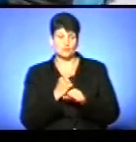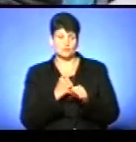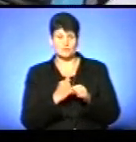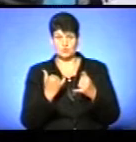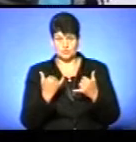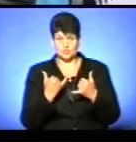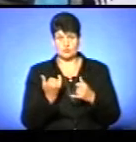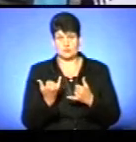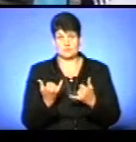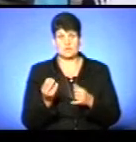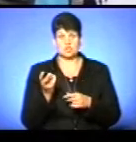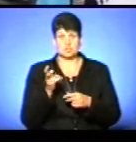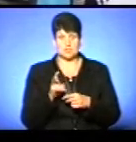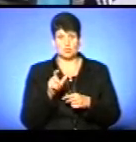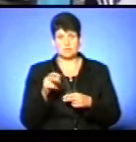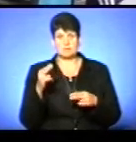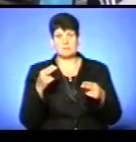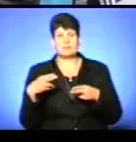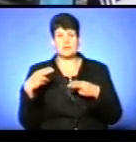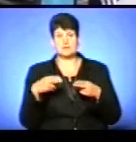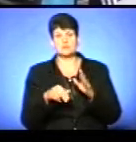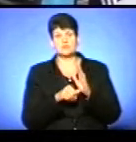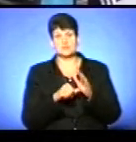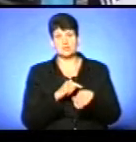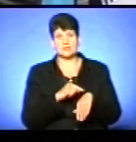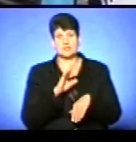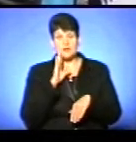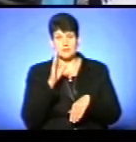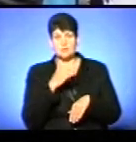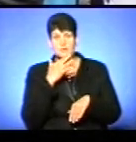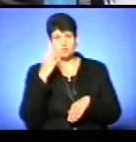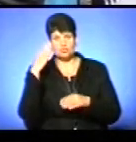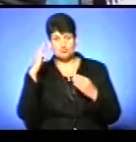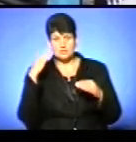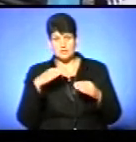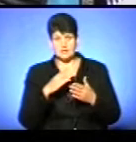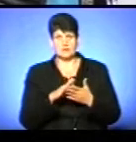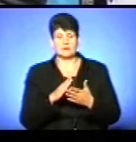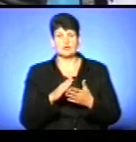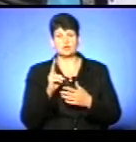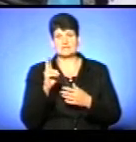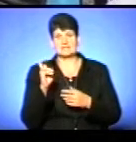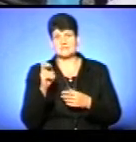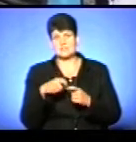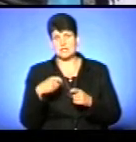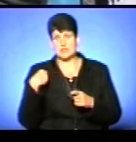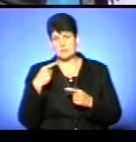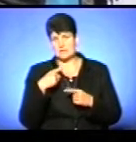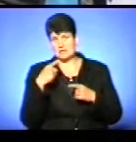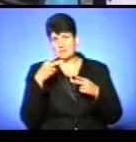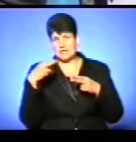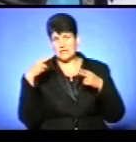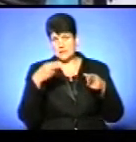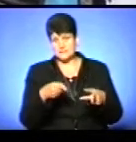Коли прийшли, сьогодні люди приїжджали десь з години, хто з 6-ї години ранку, тому що багато іногородніх. Є люди, які приїхали за 200 кілометрів. І